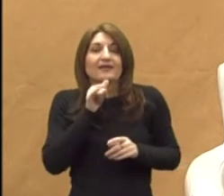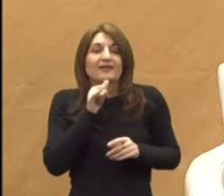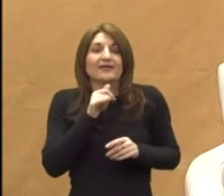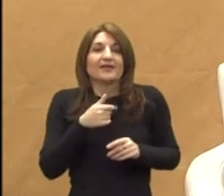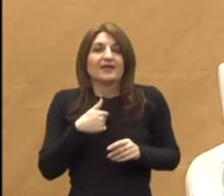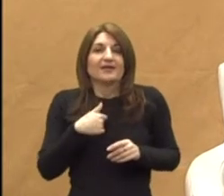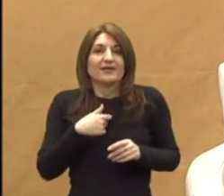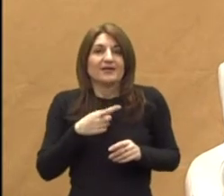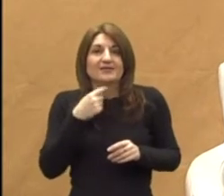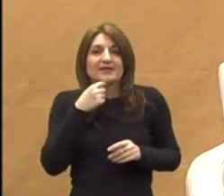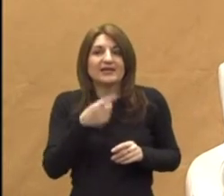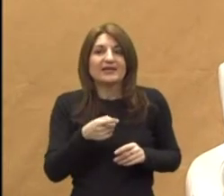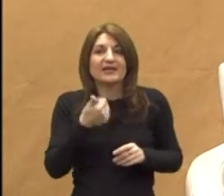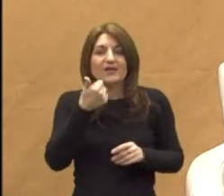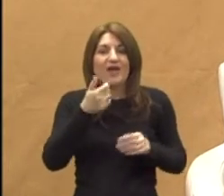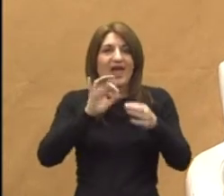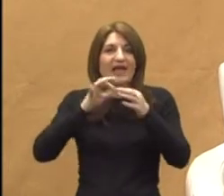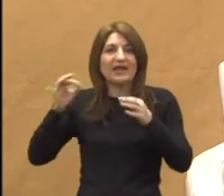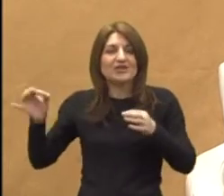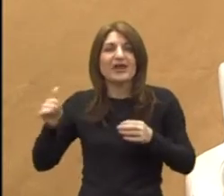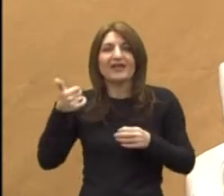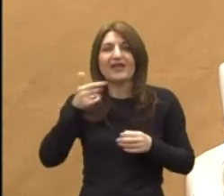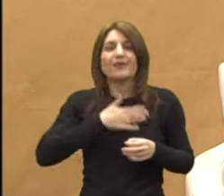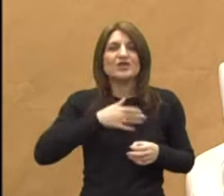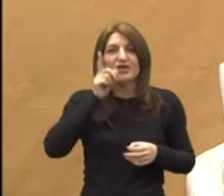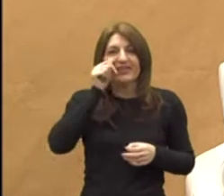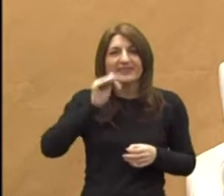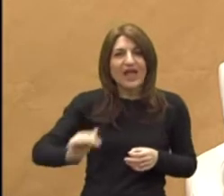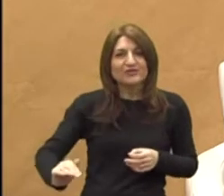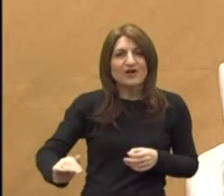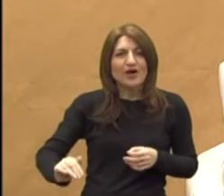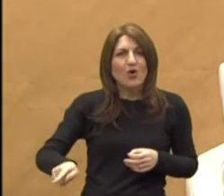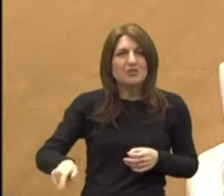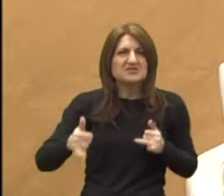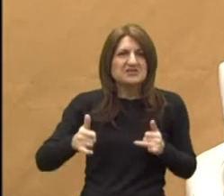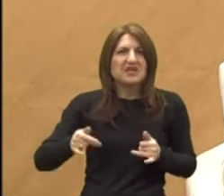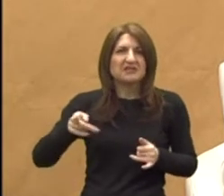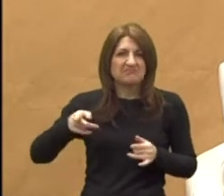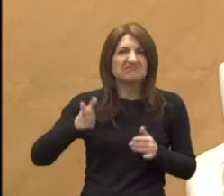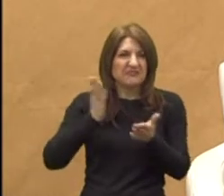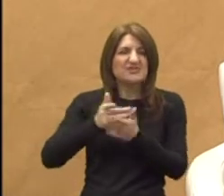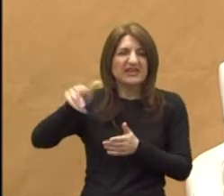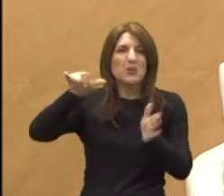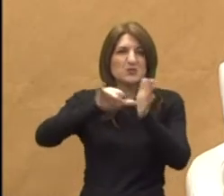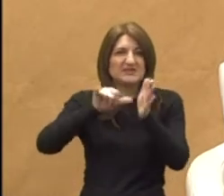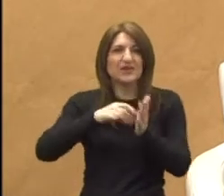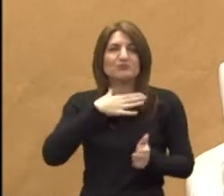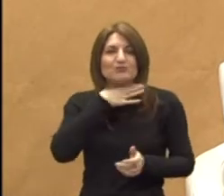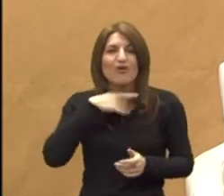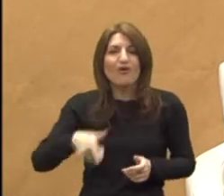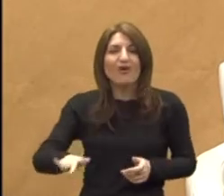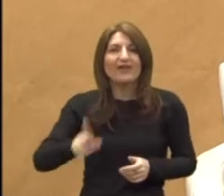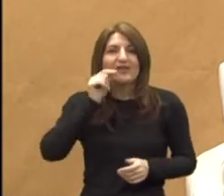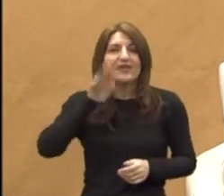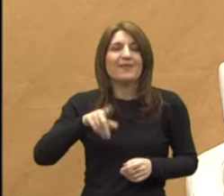spomenuti rečenicu jednog našeg dječaka. On je, mislim, sad već srednja škola. Radi se o dječaku